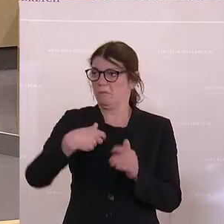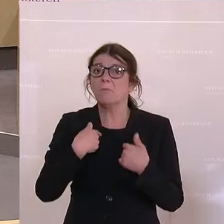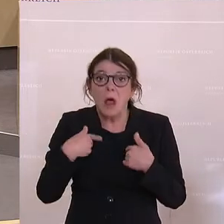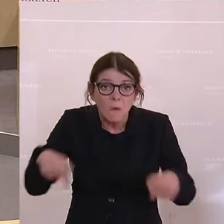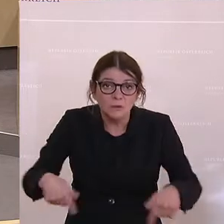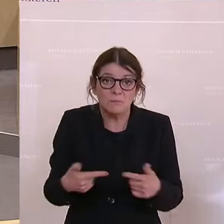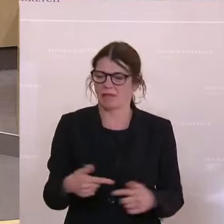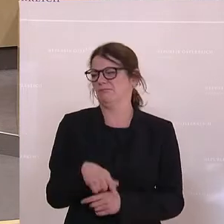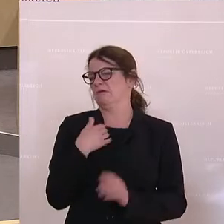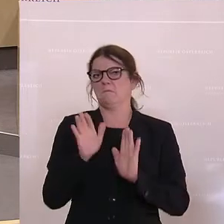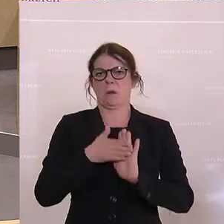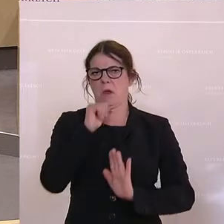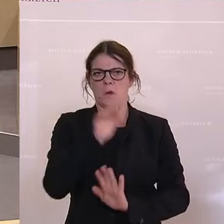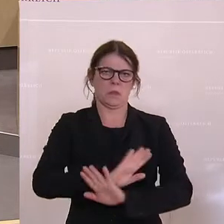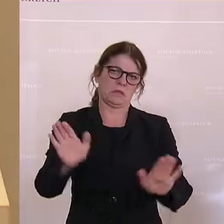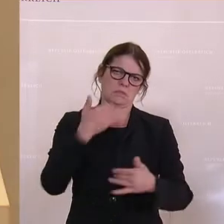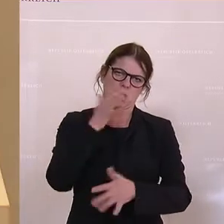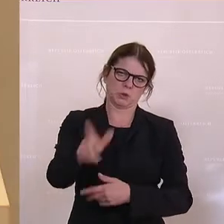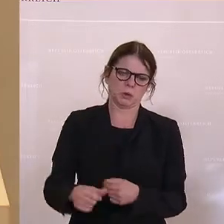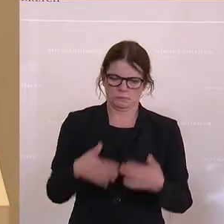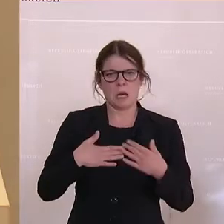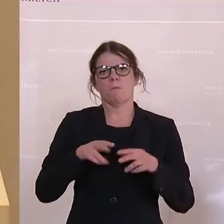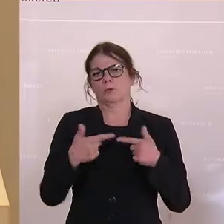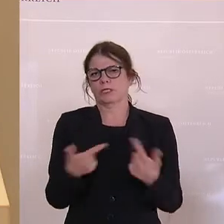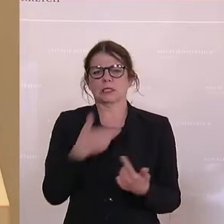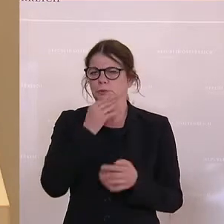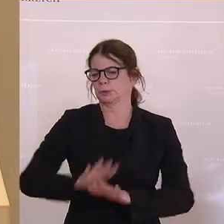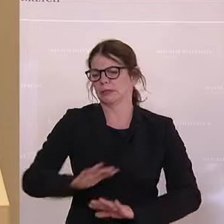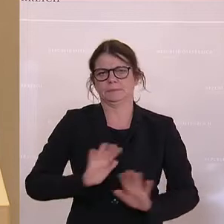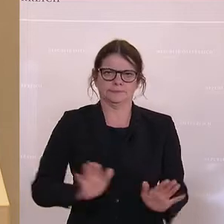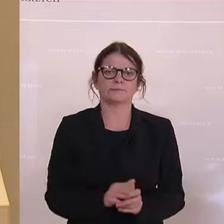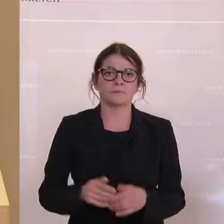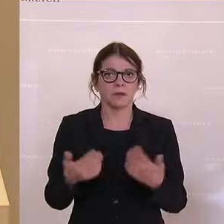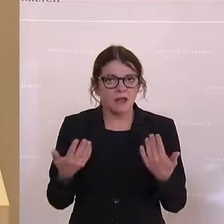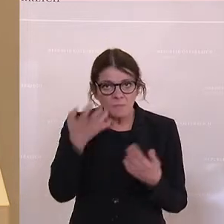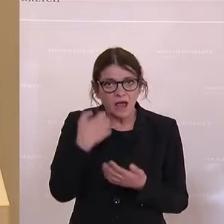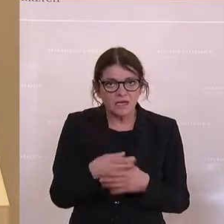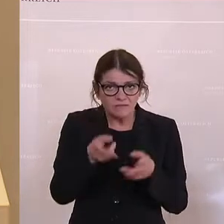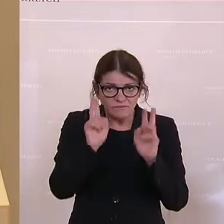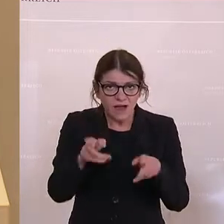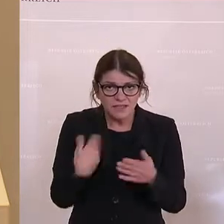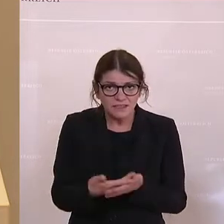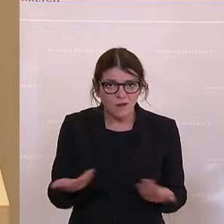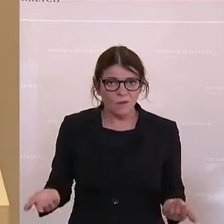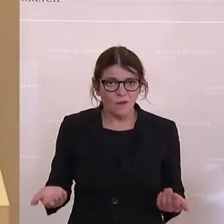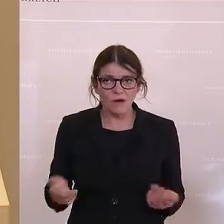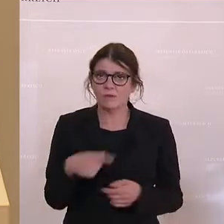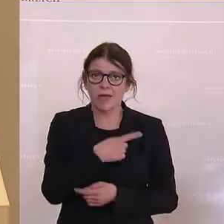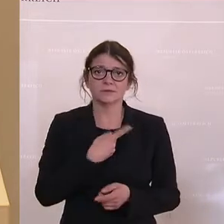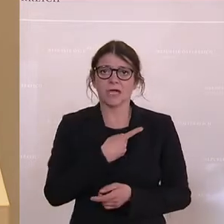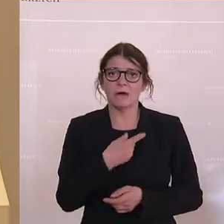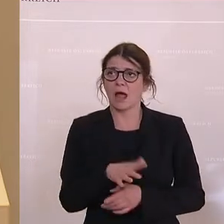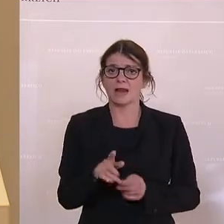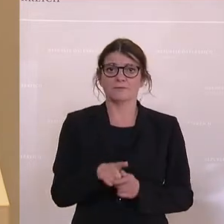uns, also Photovoltaik brauchen wir überhaupt nicht in diesem Bundesland. Also ganz im Ernst, das kann es ja wohl nicht sein. Und dann stehen Sie natürlich